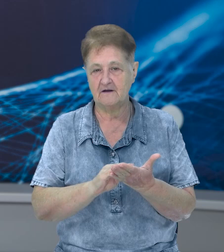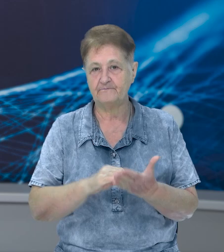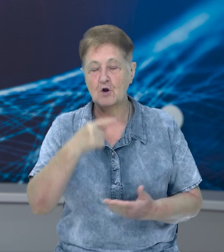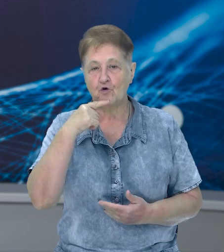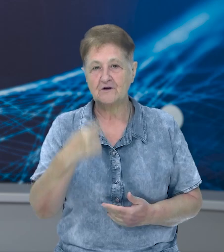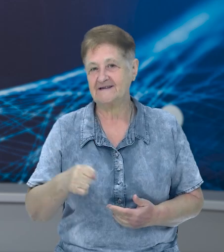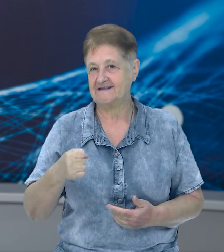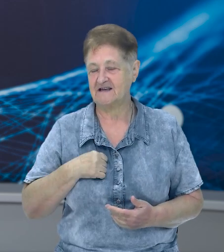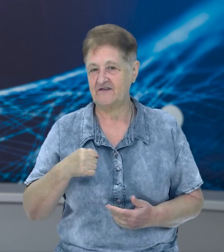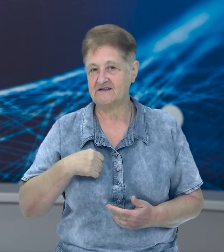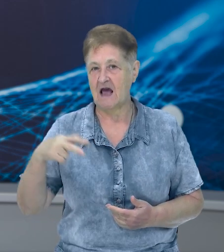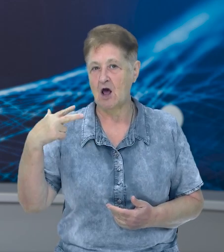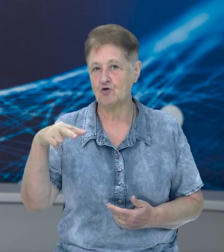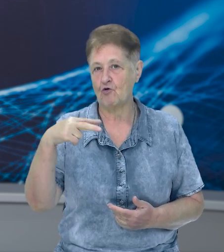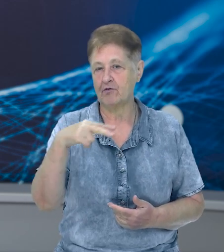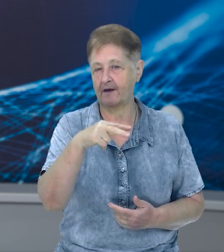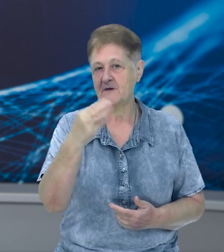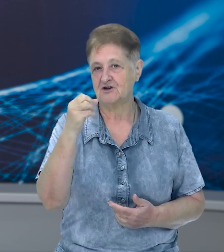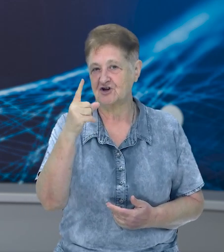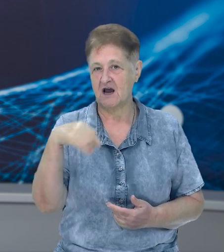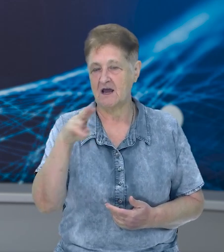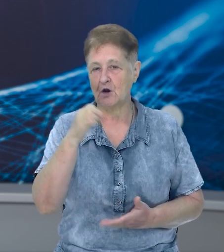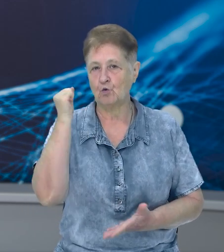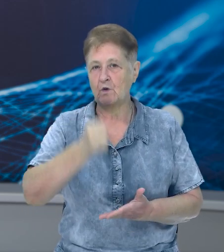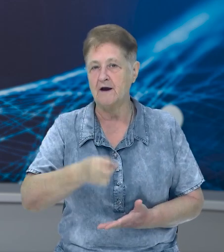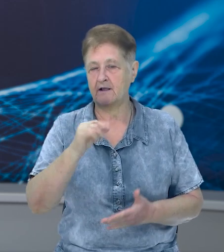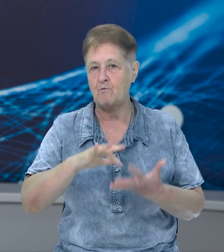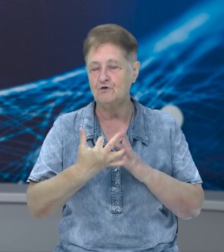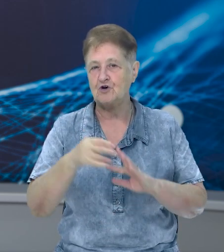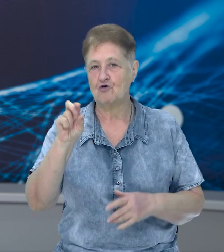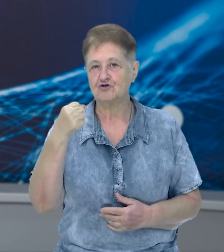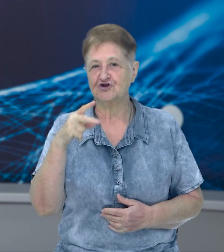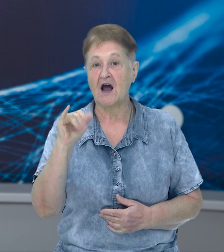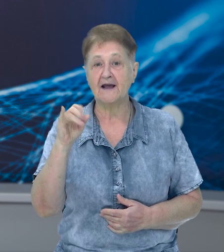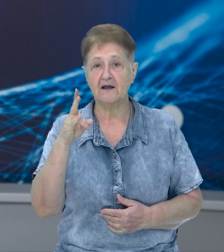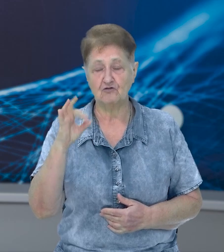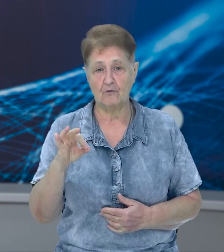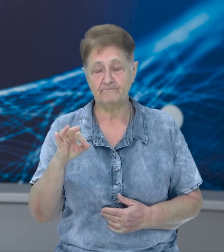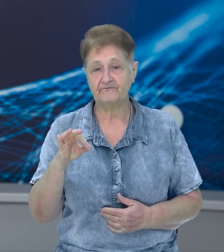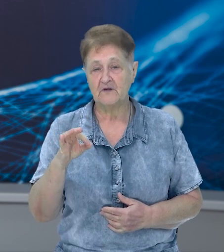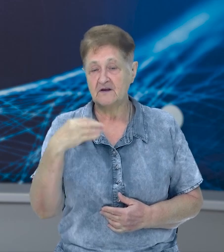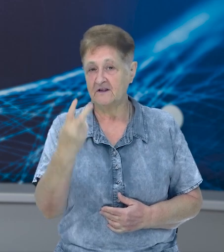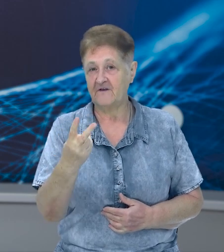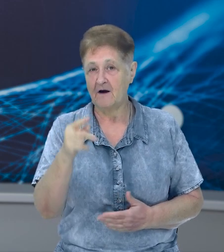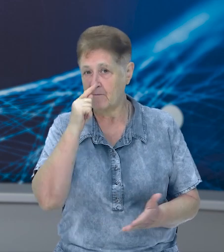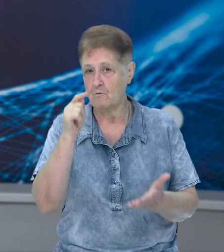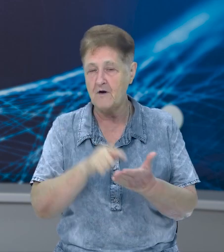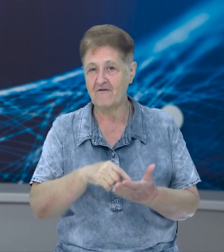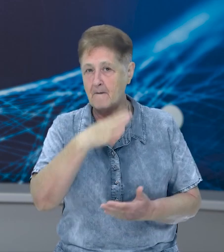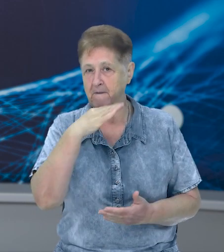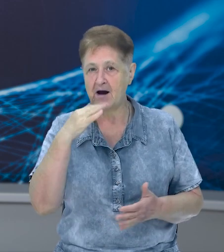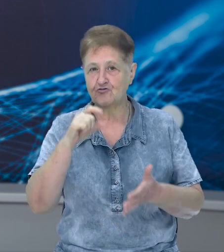Російські війська дронами Камікадзе-Шахет вдарили по селу Чайкине на Новгород-Сіверщині. Два з них влучили у